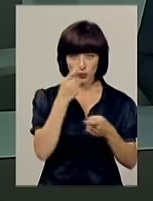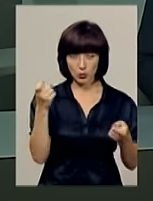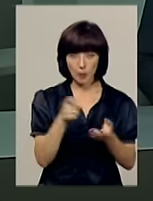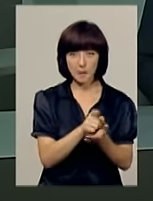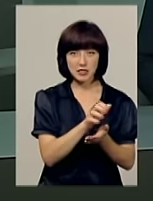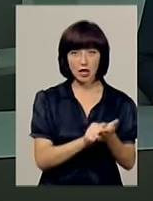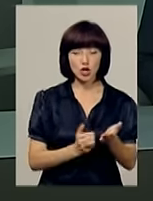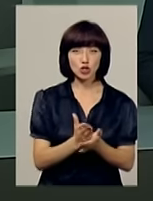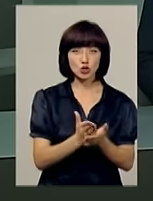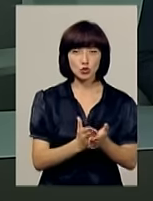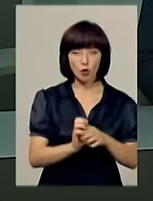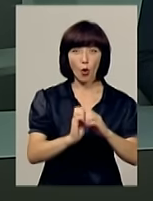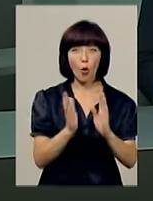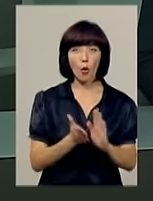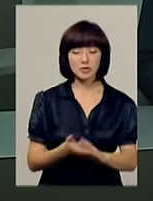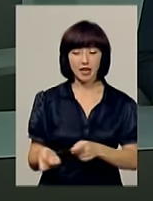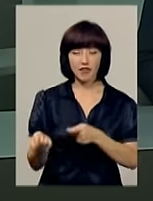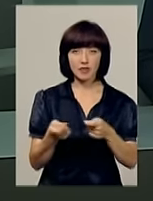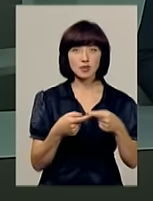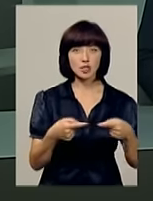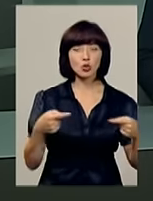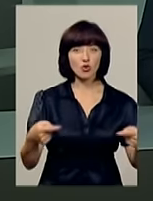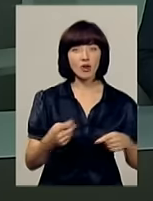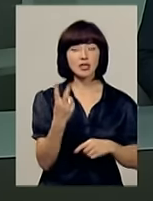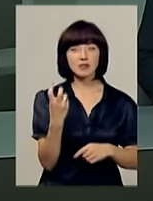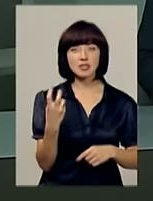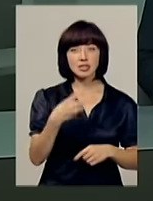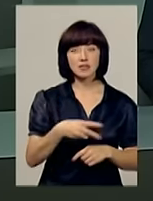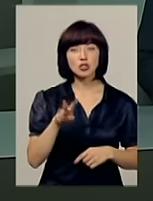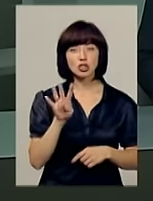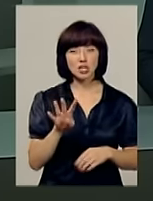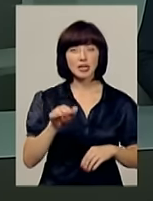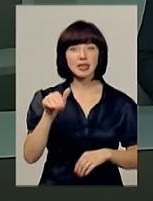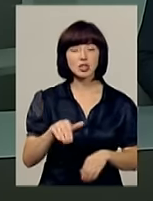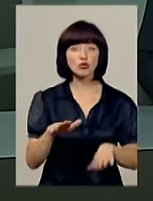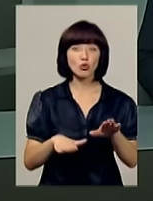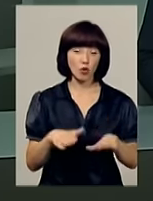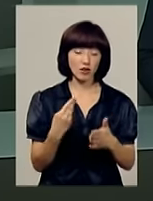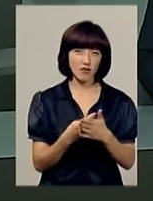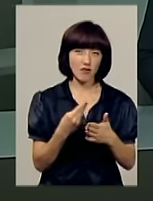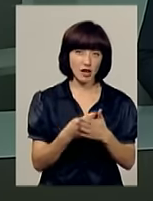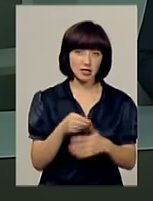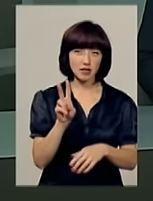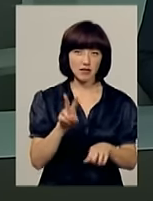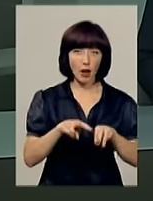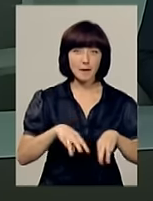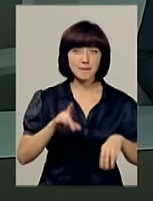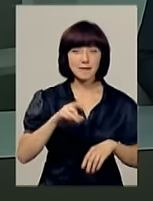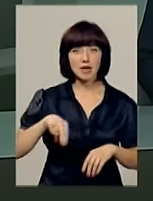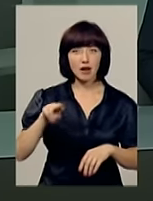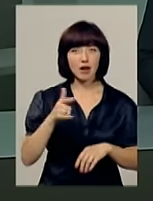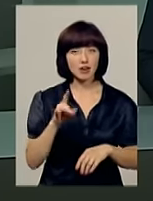фіскальній службі краю, обсяги вивезених товарів становлять 224 тисячі тонн вартістю майже 2 мільярди гривень.